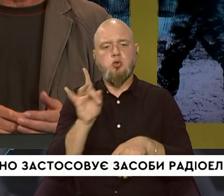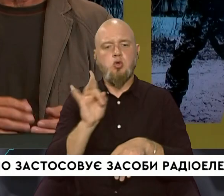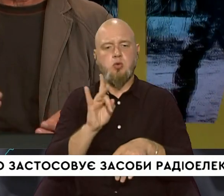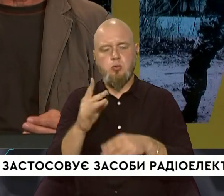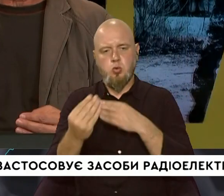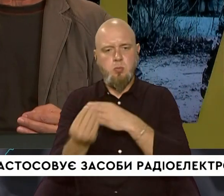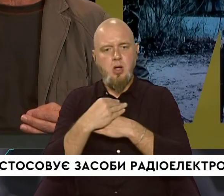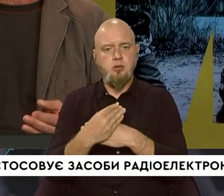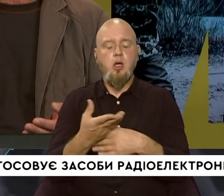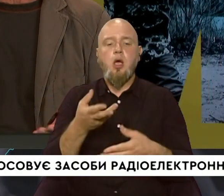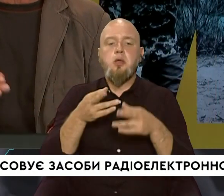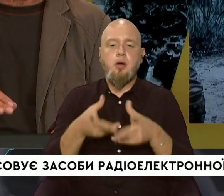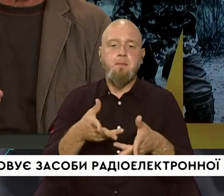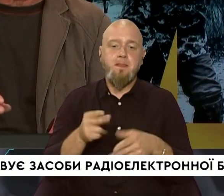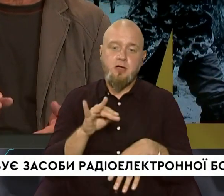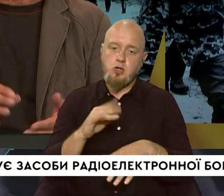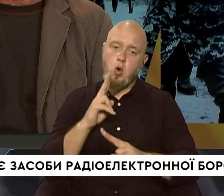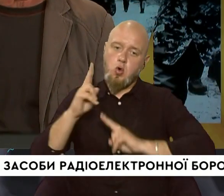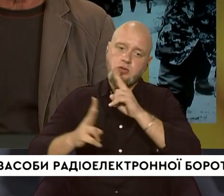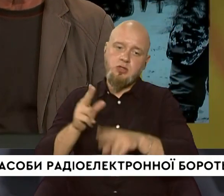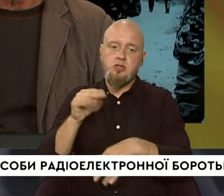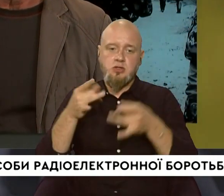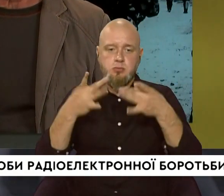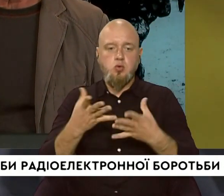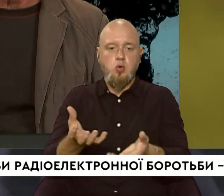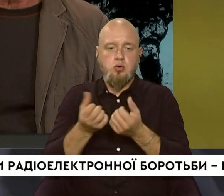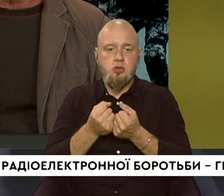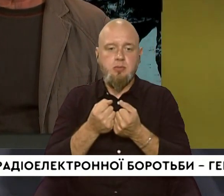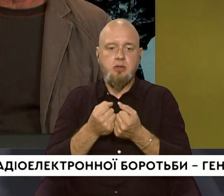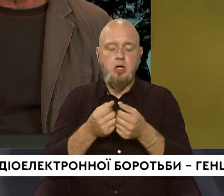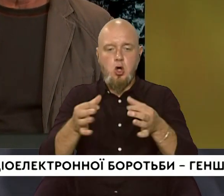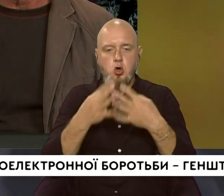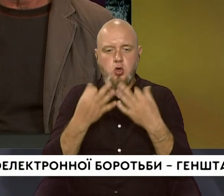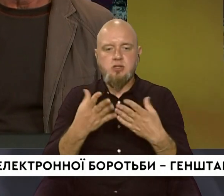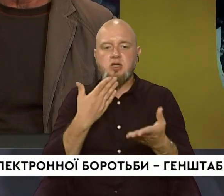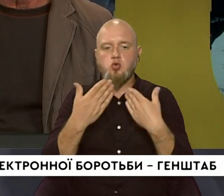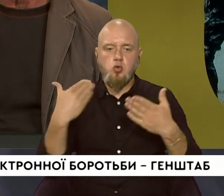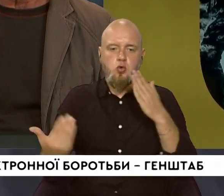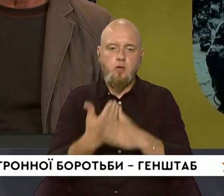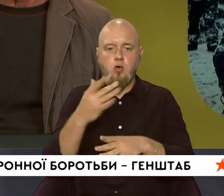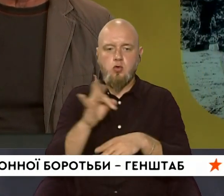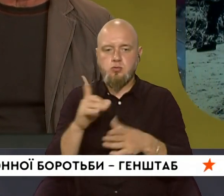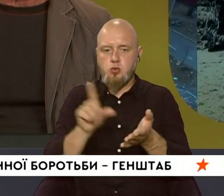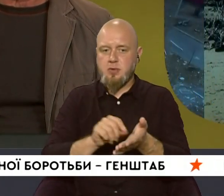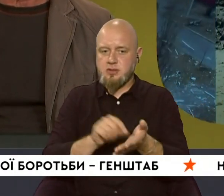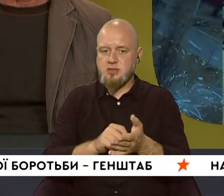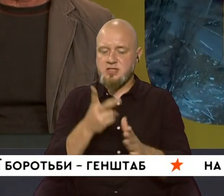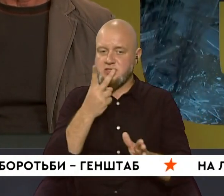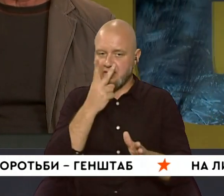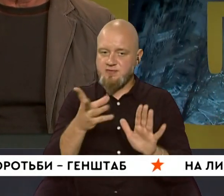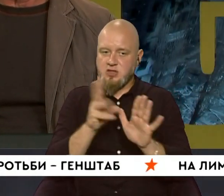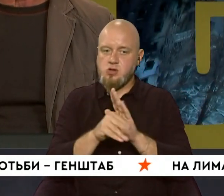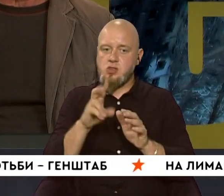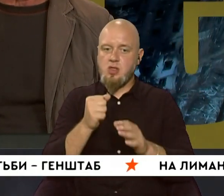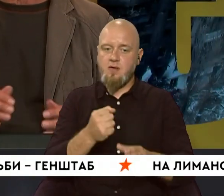доплати, як оскаржити, чи просто отримати роз'яснення щодо нового розміру пенсії, зважаючи